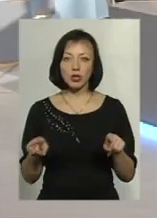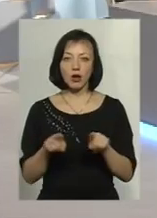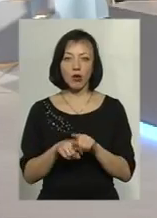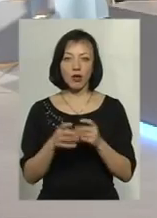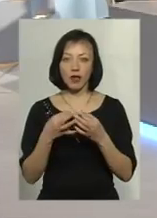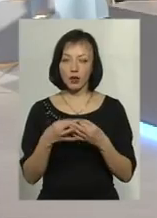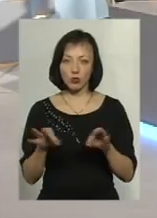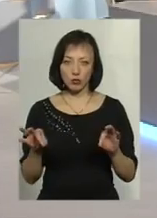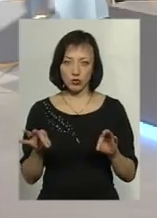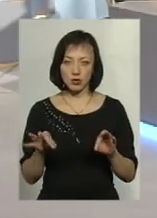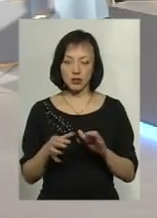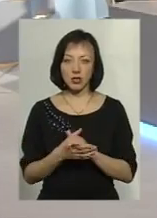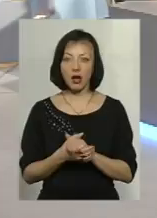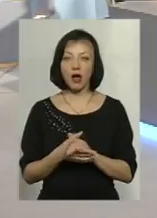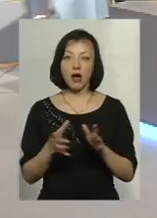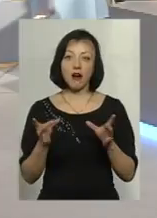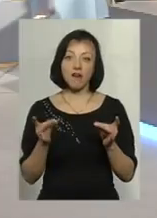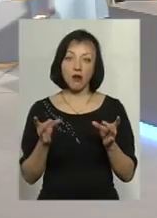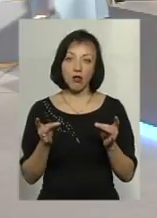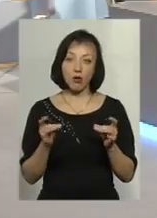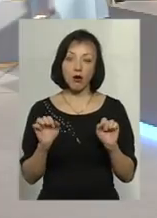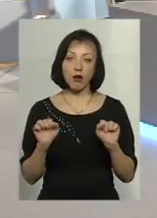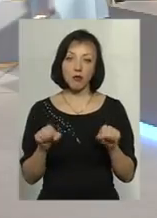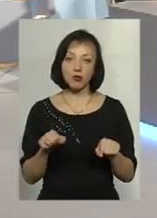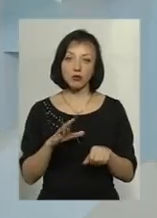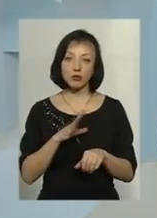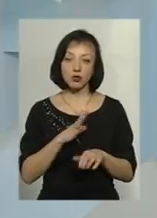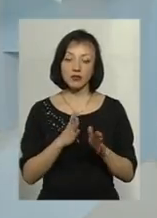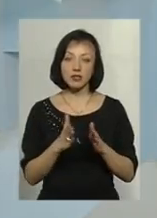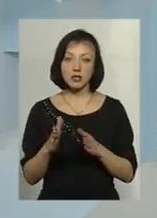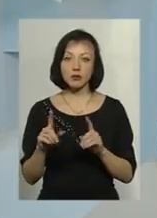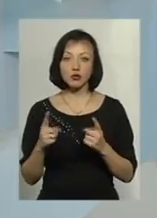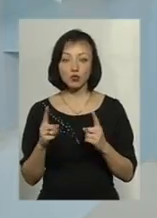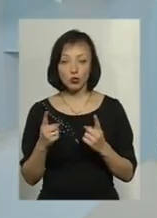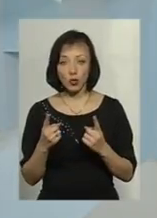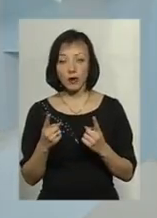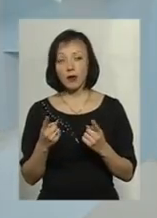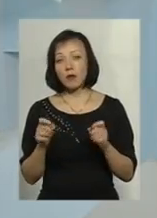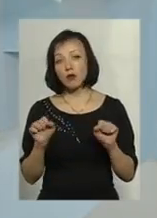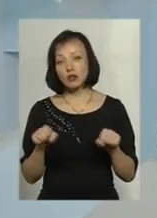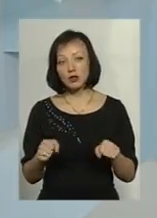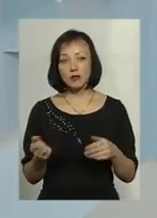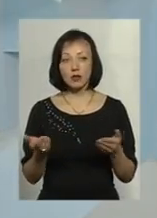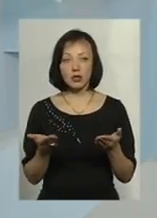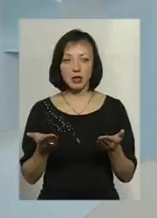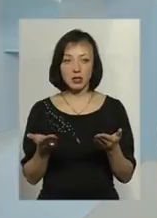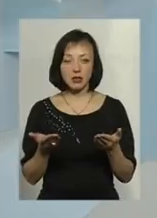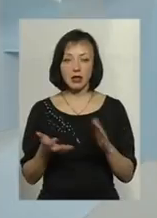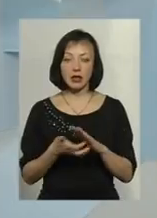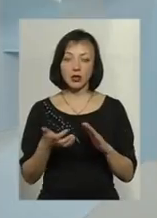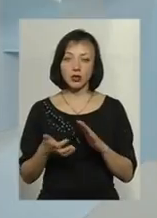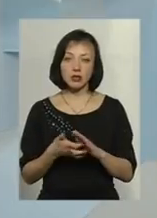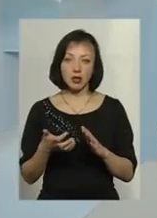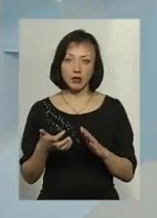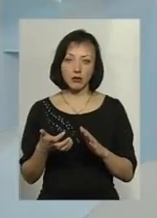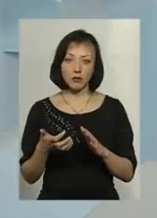допустить. Волога може бути в системі. Чому? Ну, можливо, десь недостатньо,